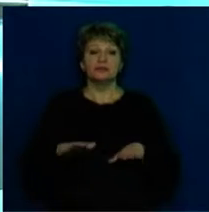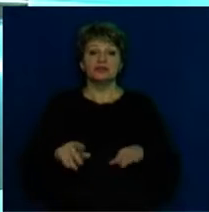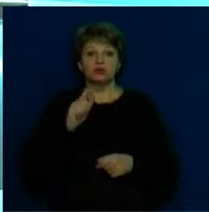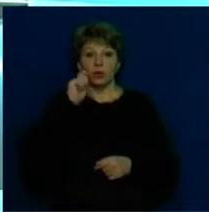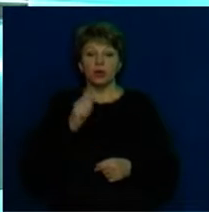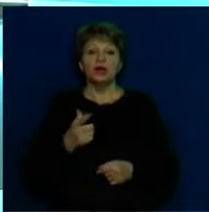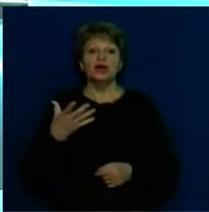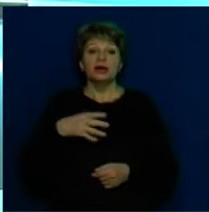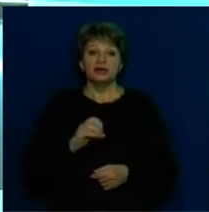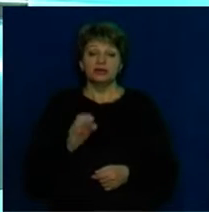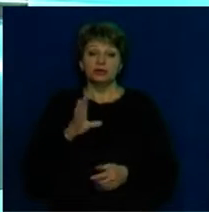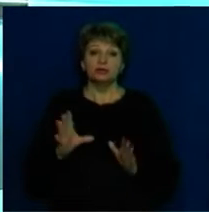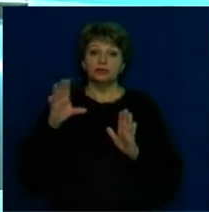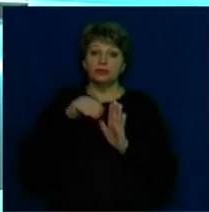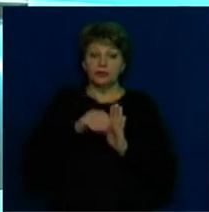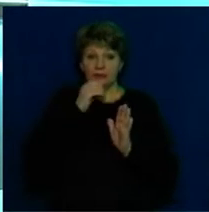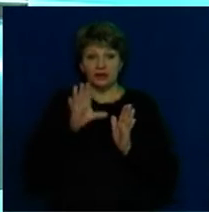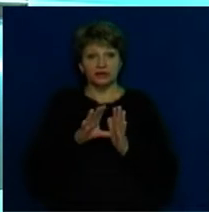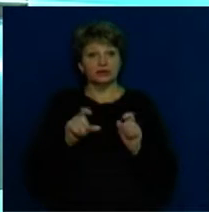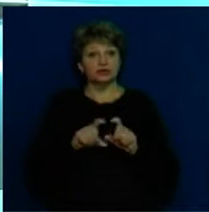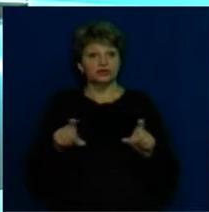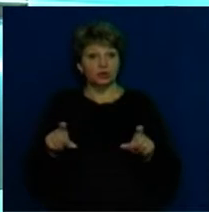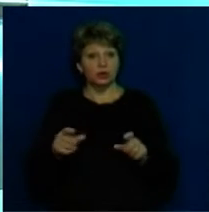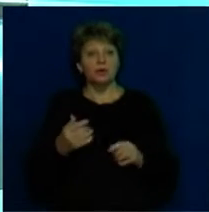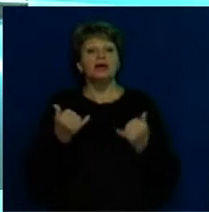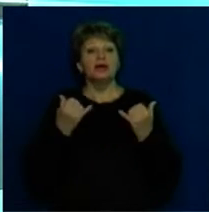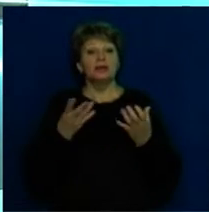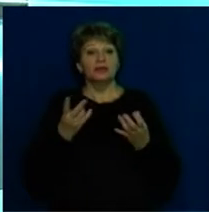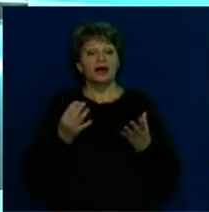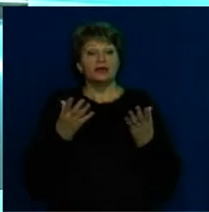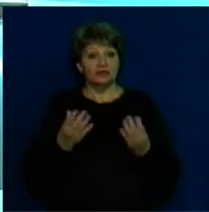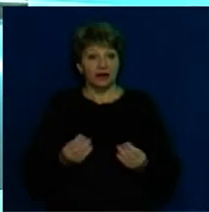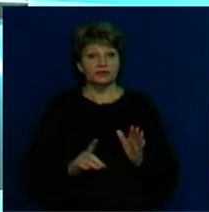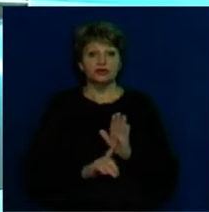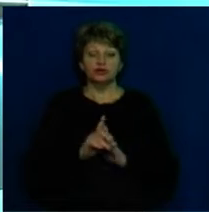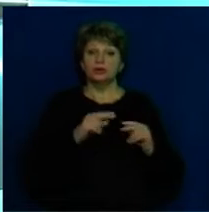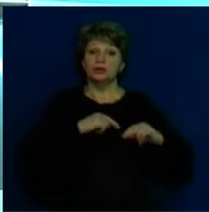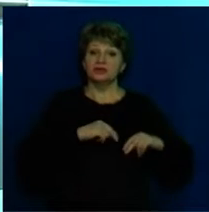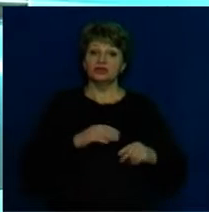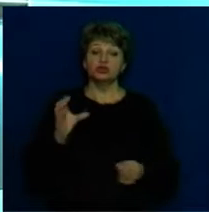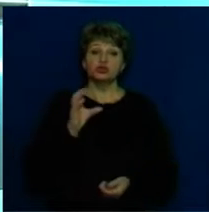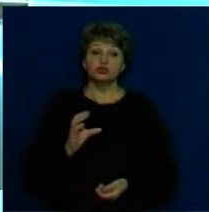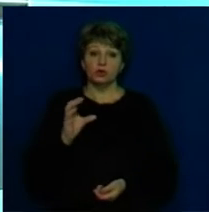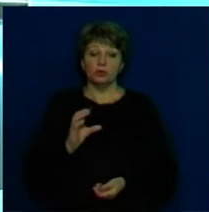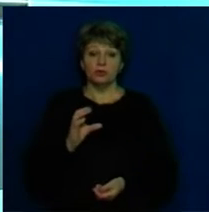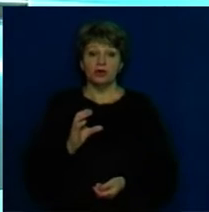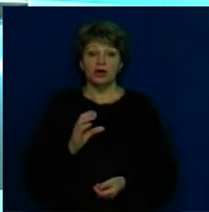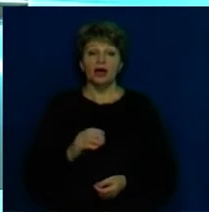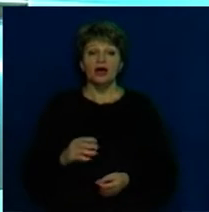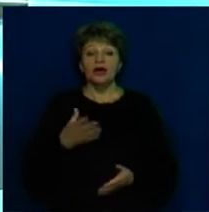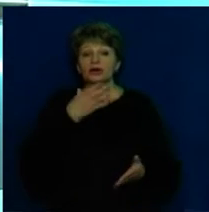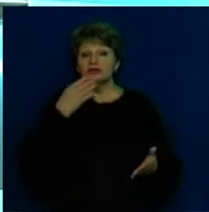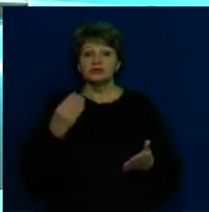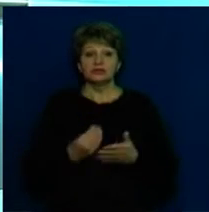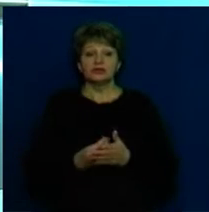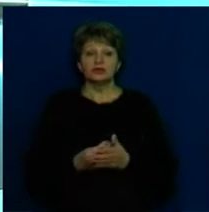проєкт електронна школа. Окрім нашого міста, новація днями запрацює у Сумах. Власником десятитисячного свідоцтва про